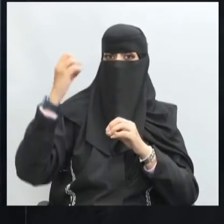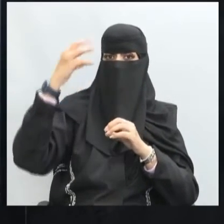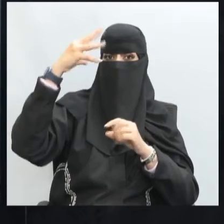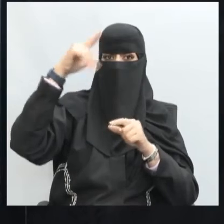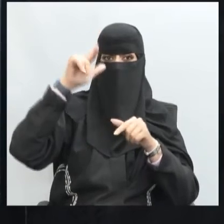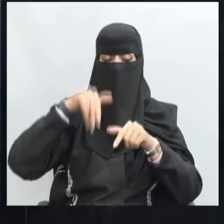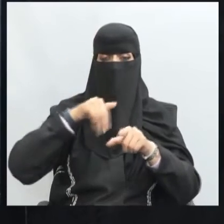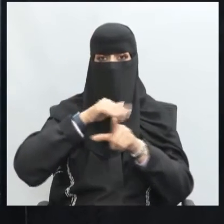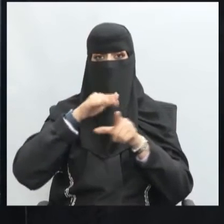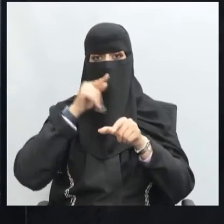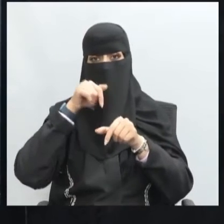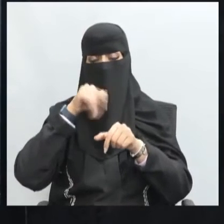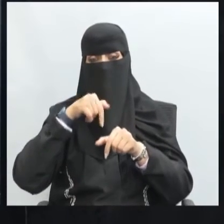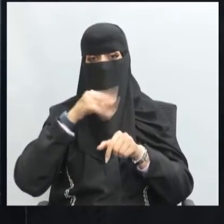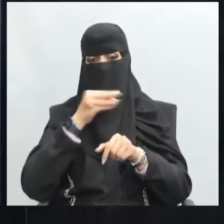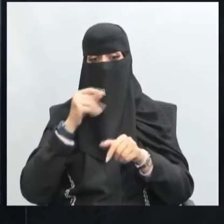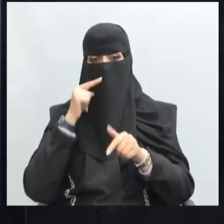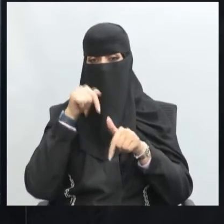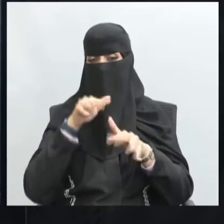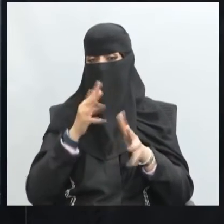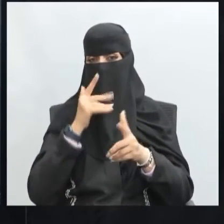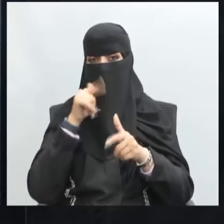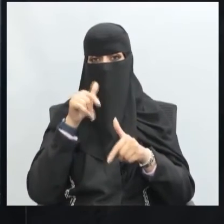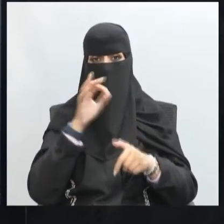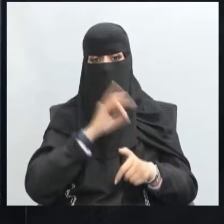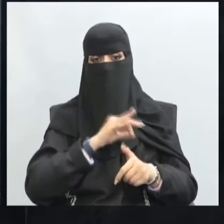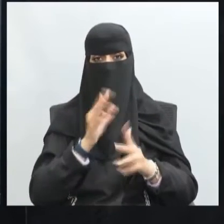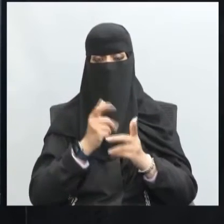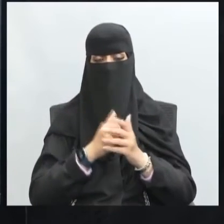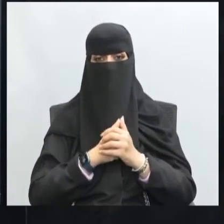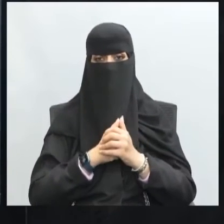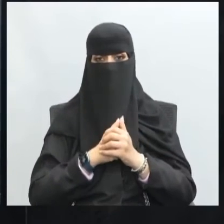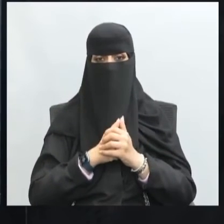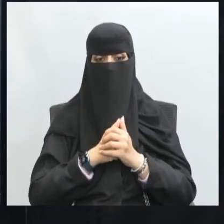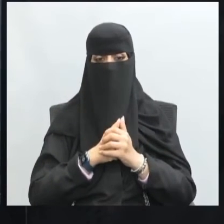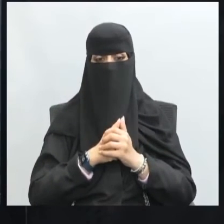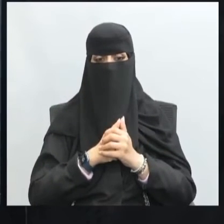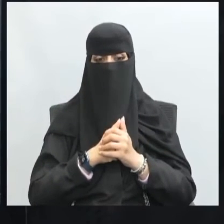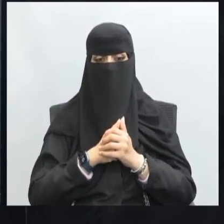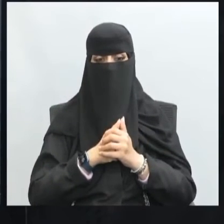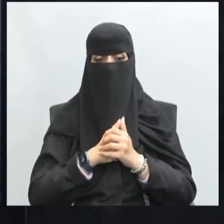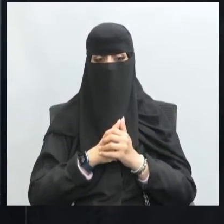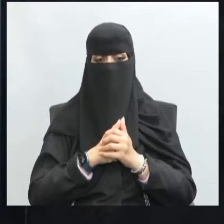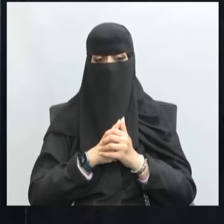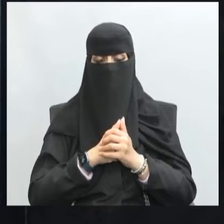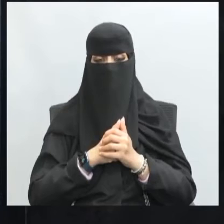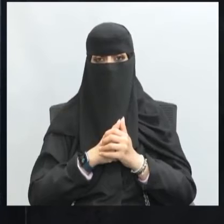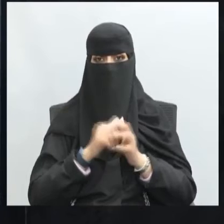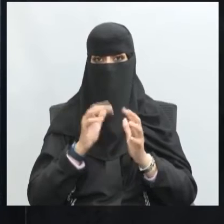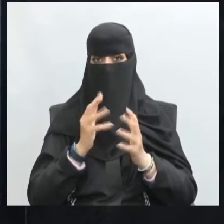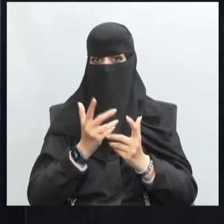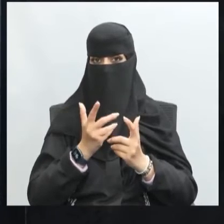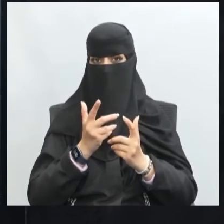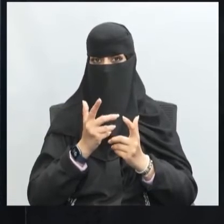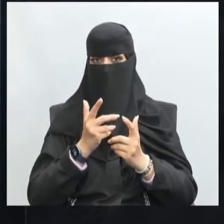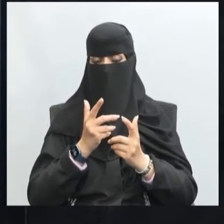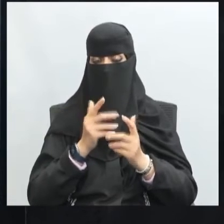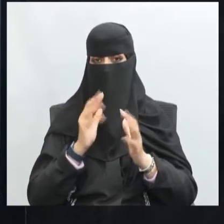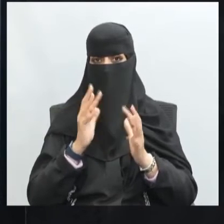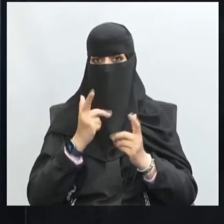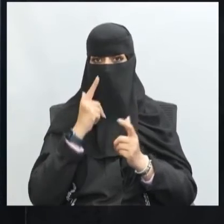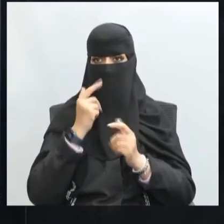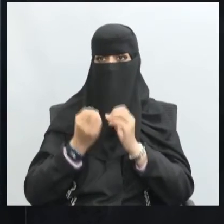للوطن وأبنائه فبيرأيك كيف يكون الحوار مفيدا كيف